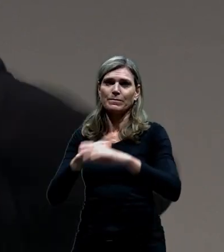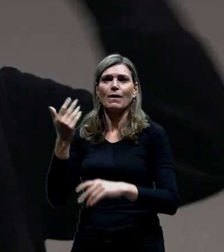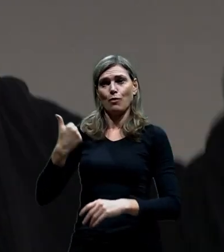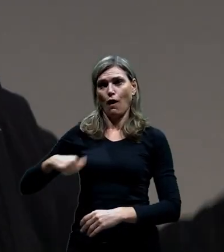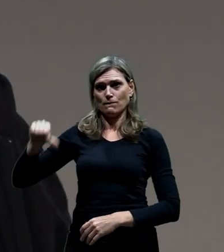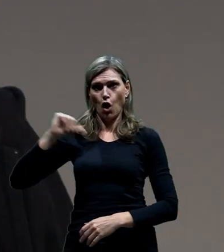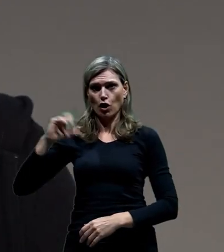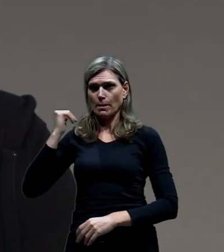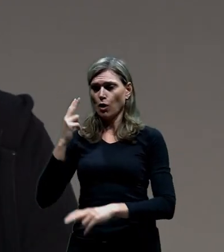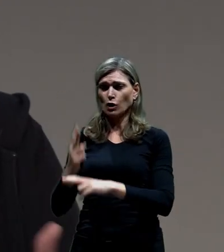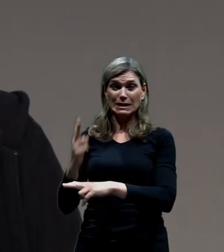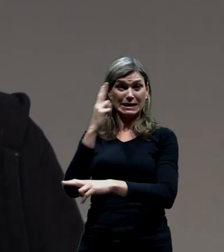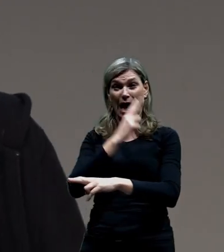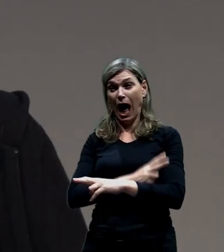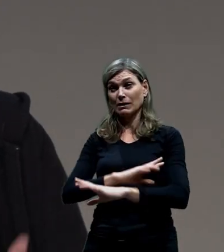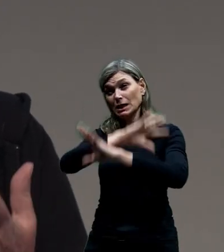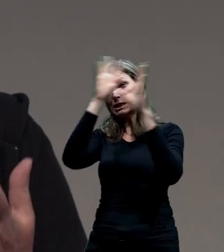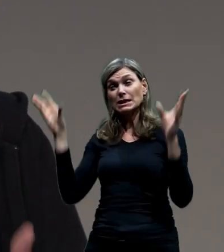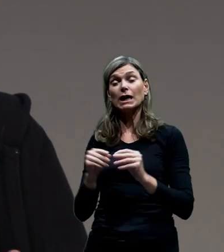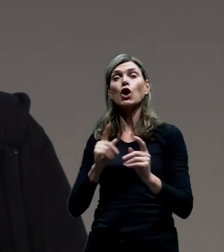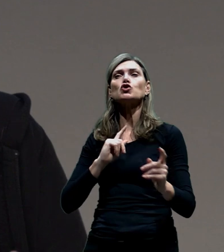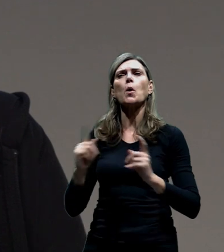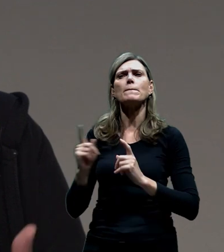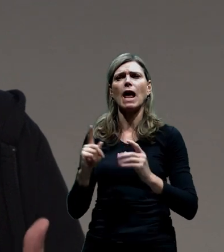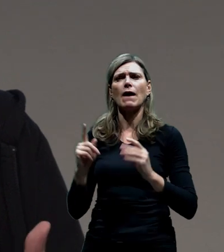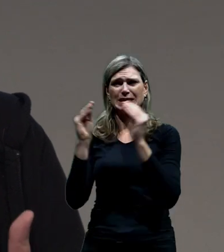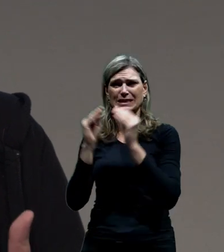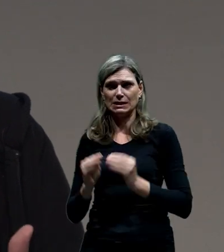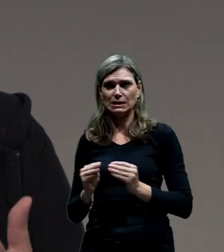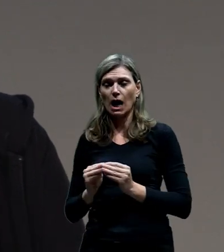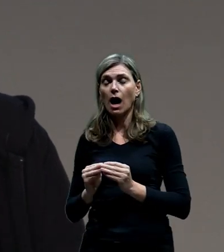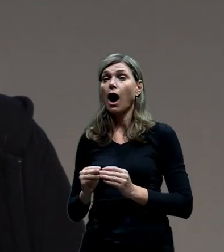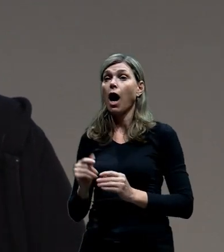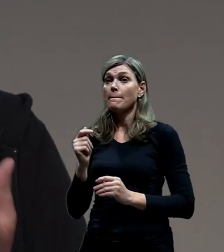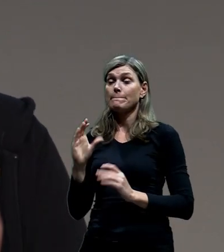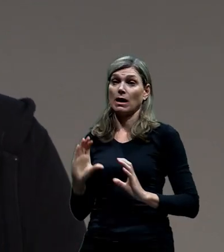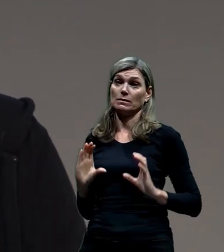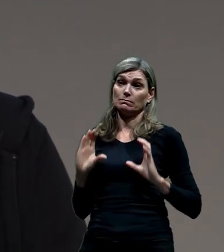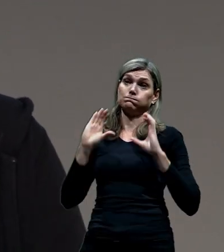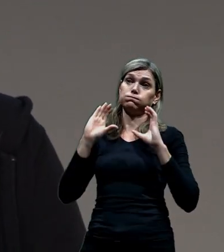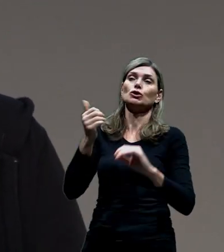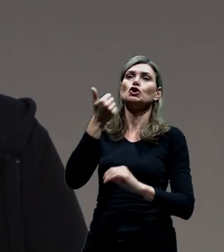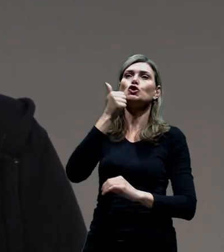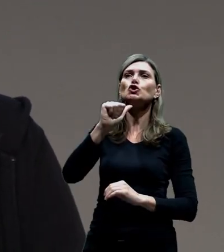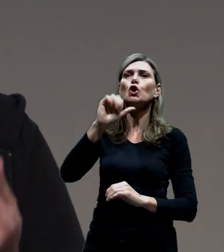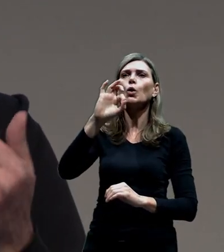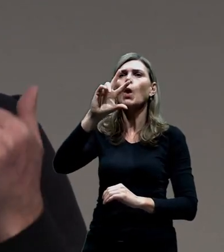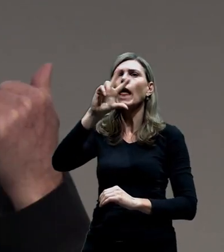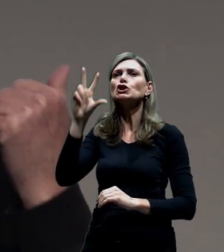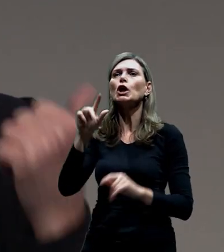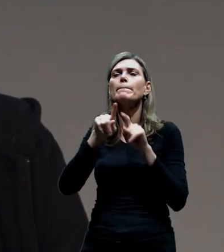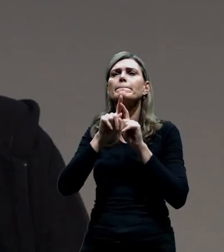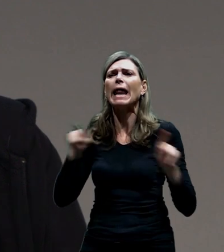celé vlastně dopravní infrastruktury tak se dostal do toho, že do ní nainvestoval 103 miliard korun do všech těch